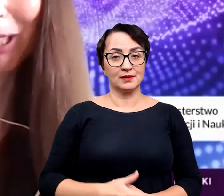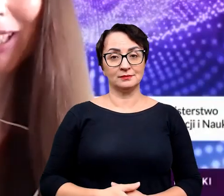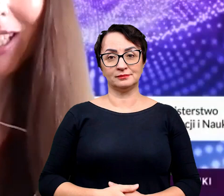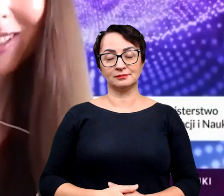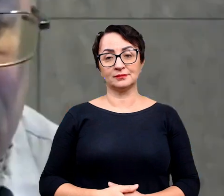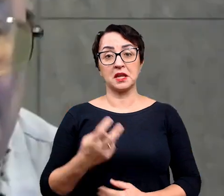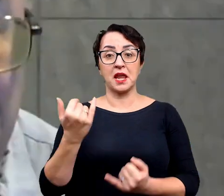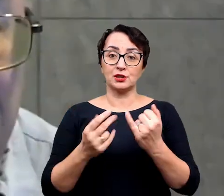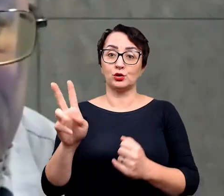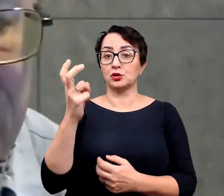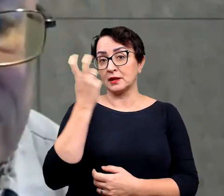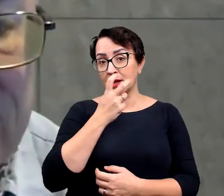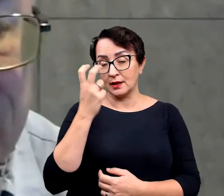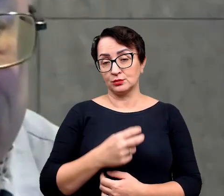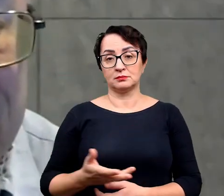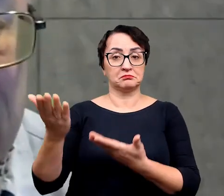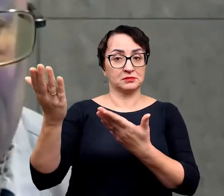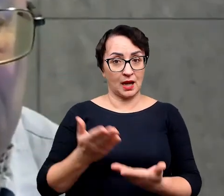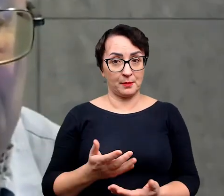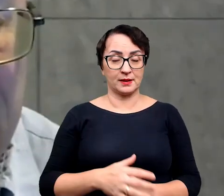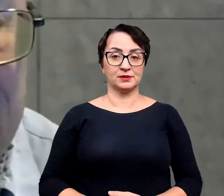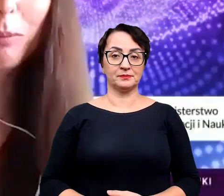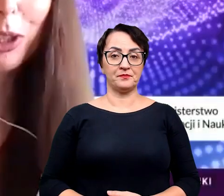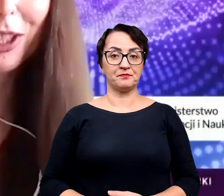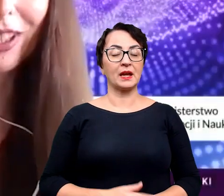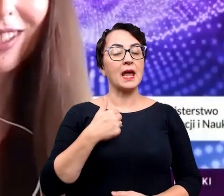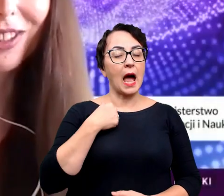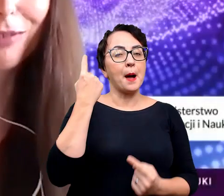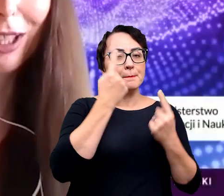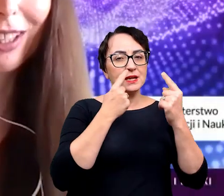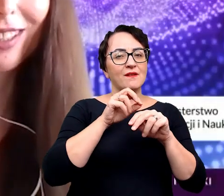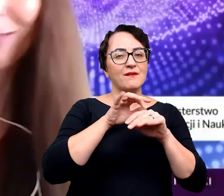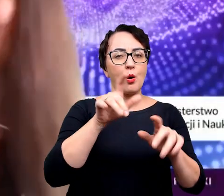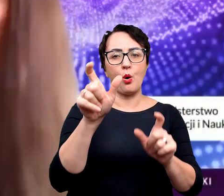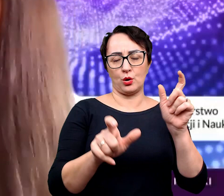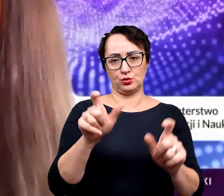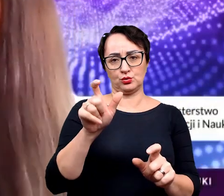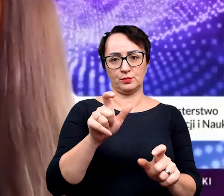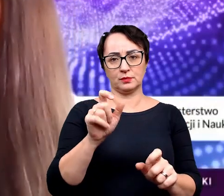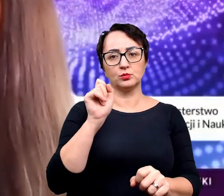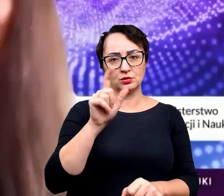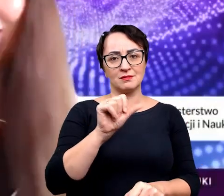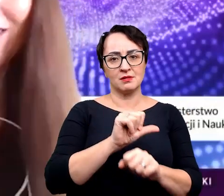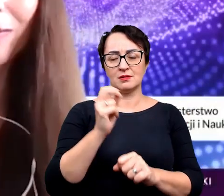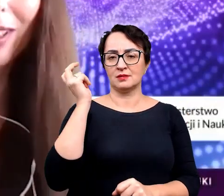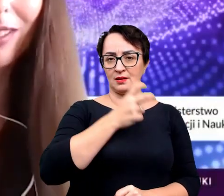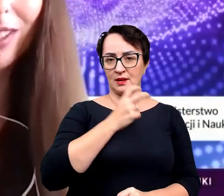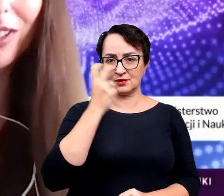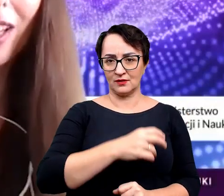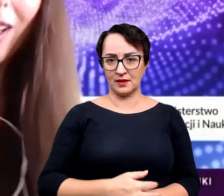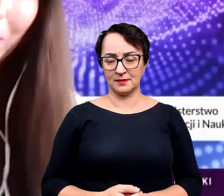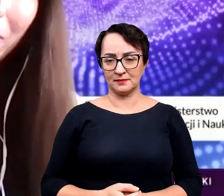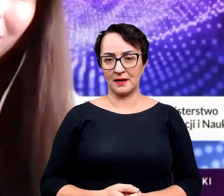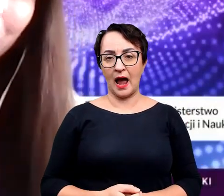wydaje. Jak kogoś to interesuje, to zawsze może. Myślę, że wiele osób jest zainteresowane,